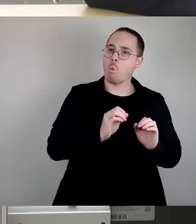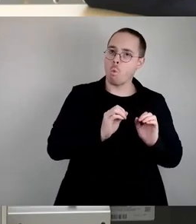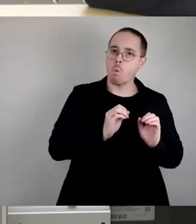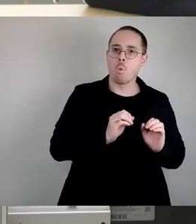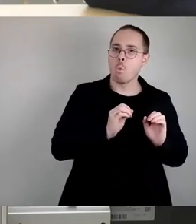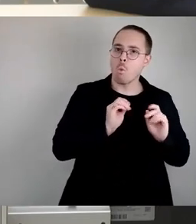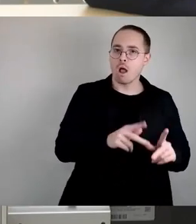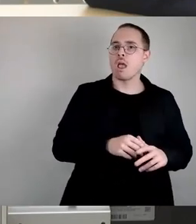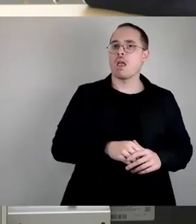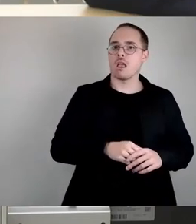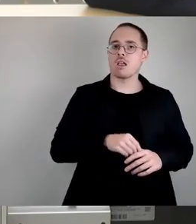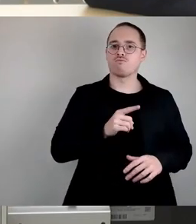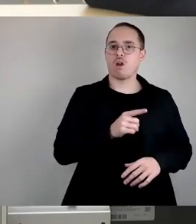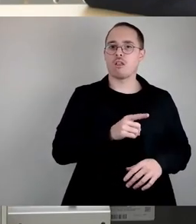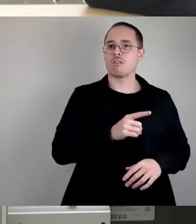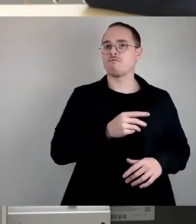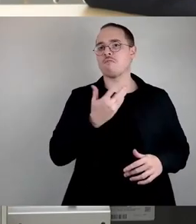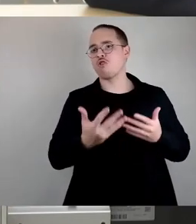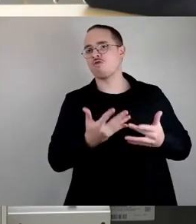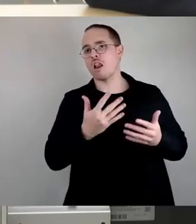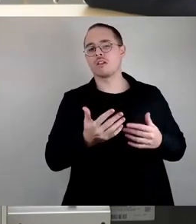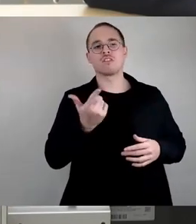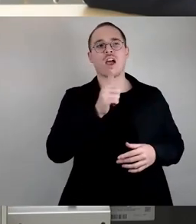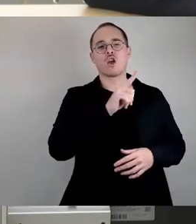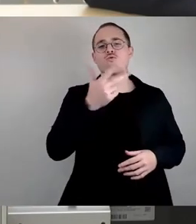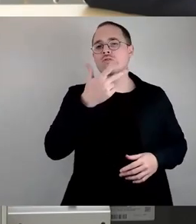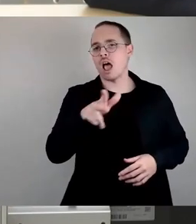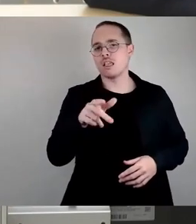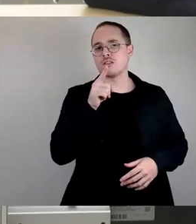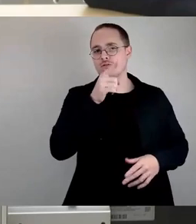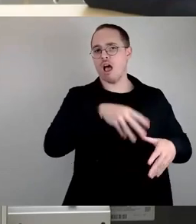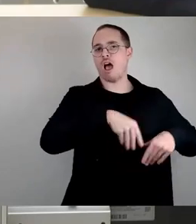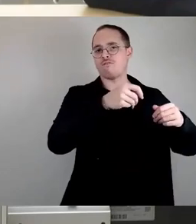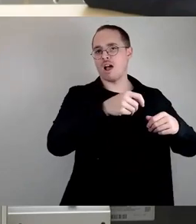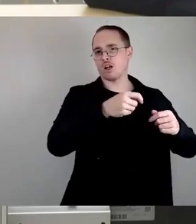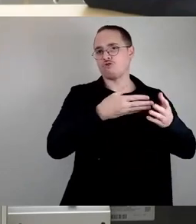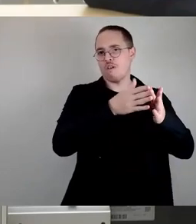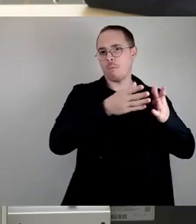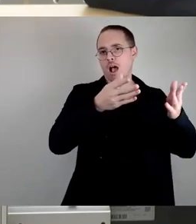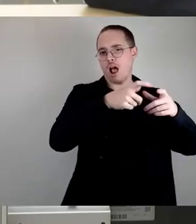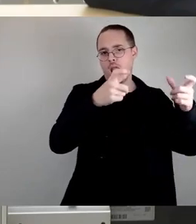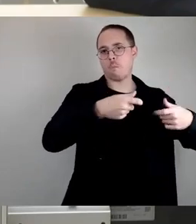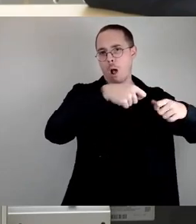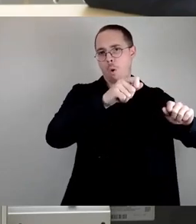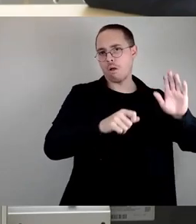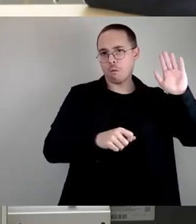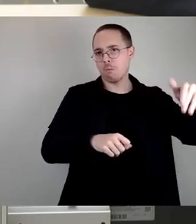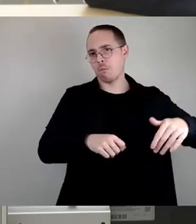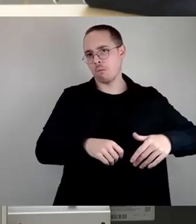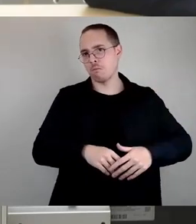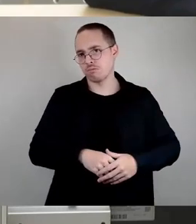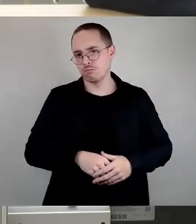der Schwimmhalle in Klotsche irgendwo so 2030 und Folgejahre. Heißt im Umkehrschluss weiter,